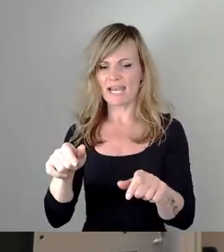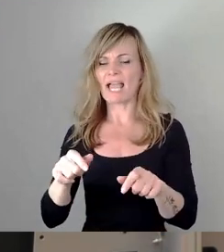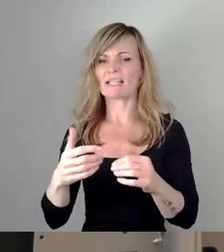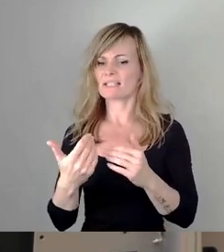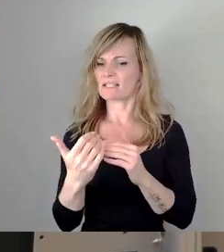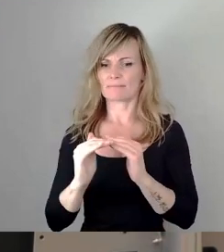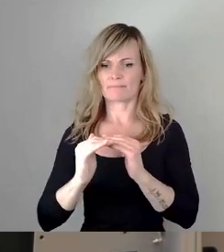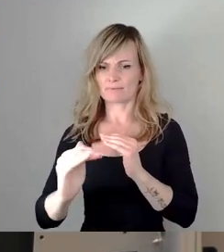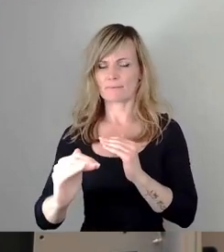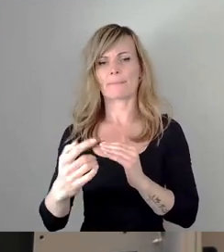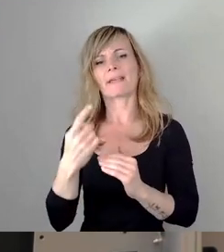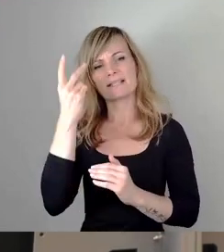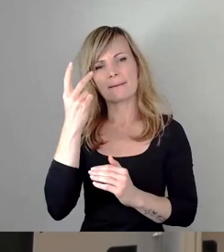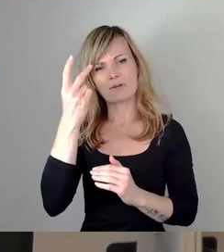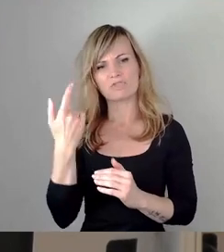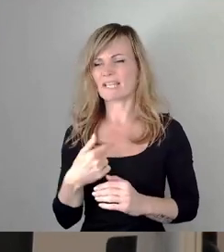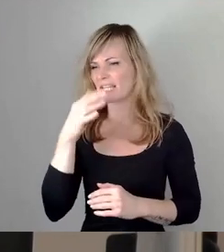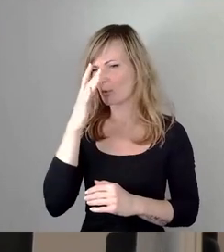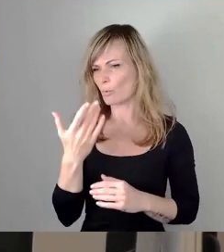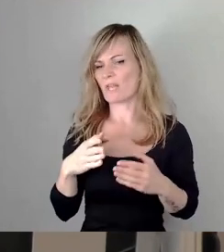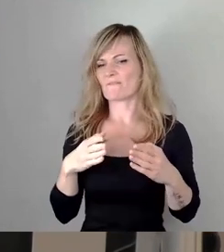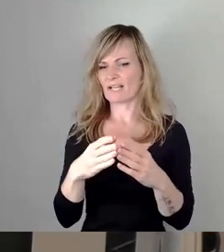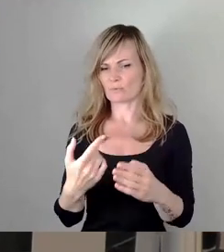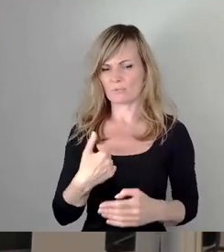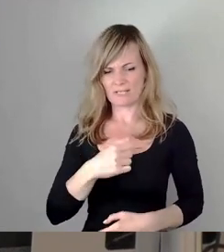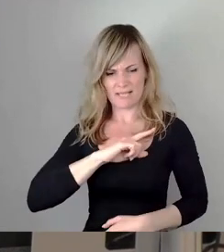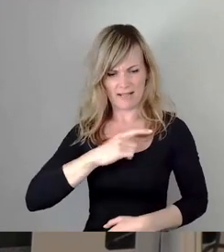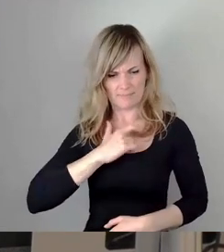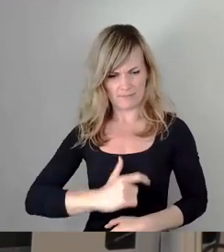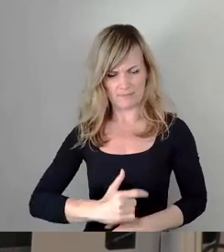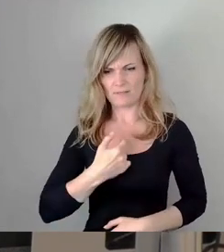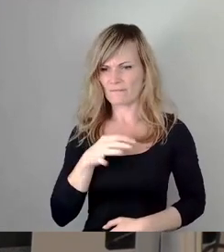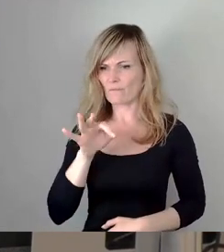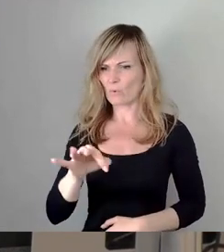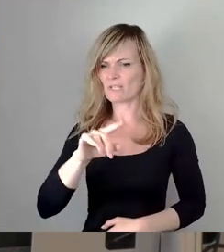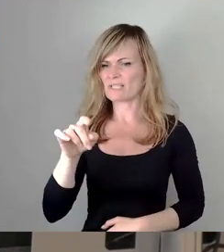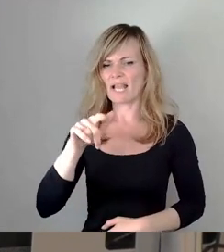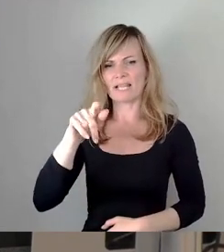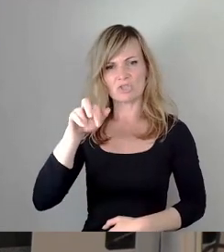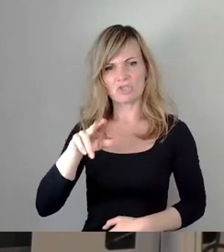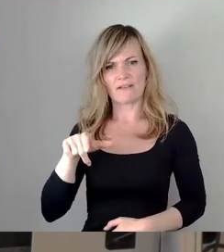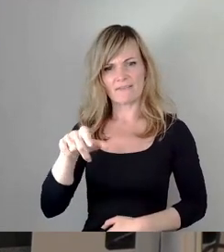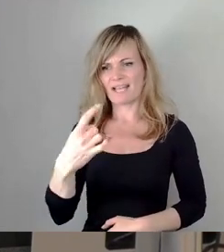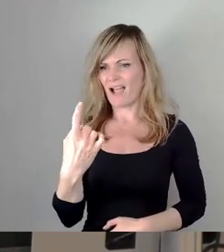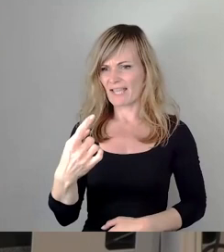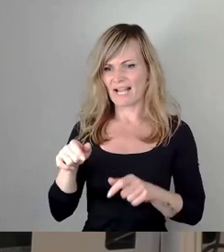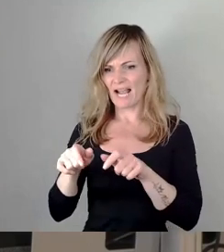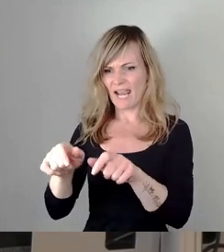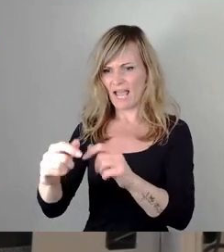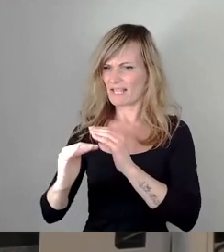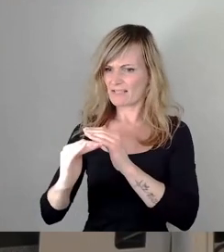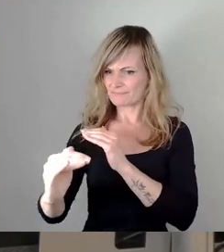Selbstverständlich ist die grüne Fraktion und auch in meiner Person dafür, dass es auf dem zellischen Weg ein eigenes Gleisbett für die Straßenbahn gibt.